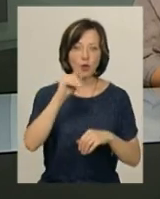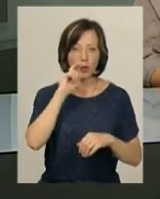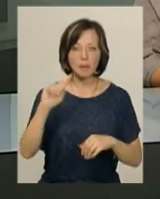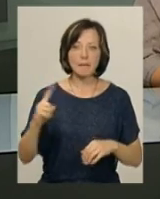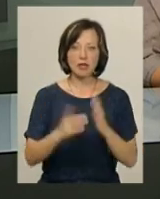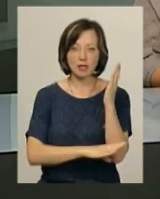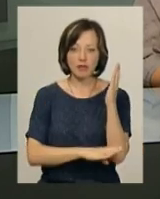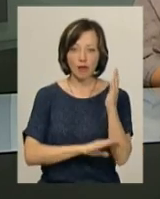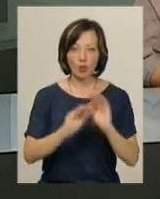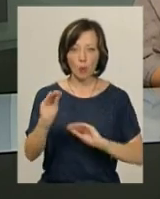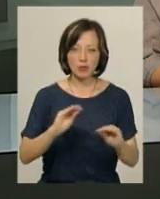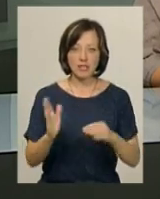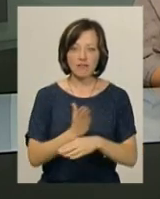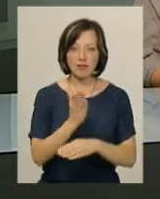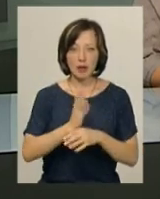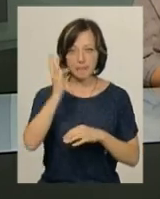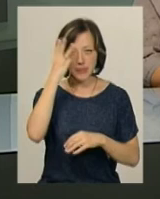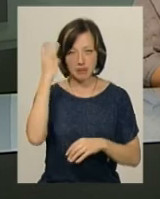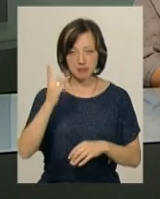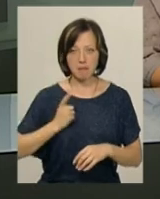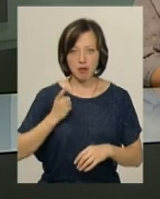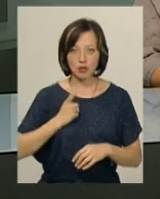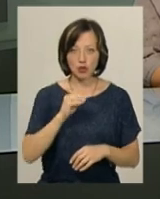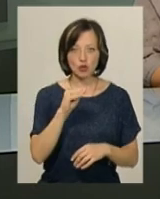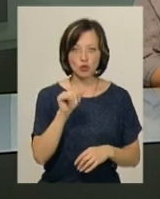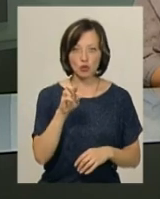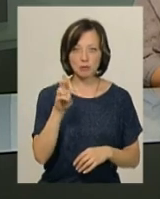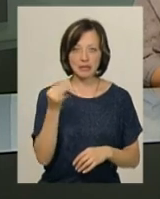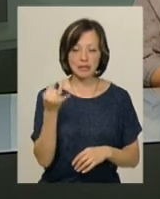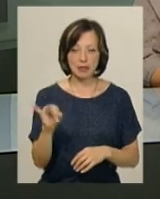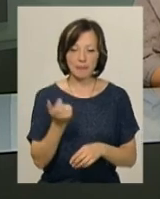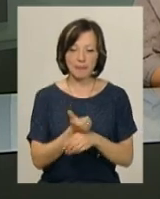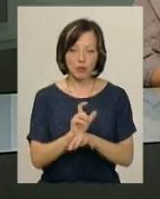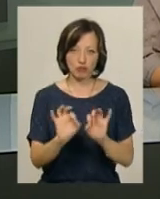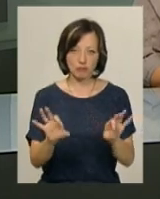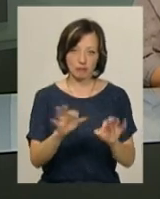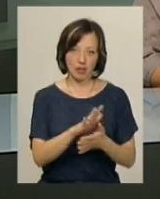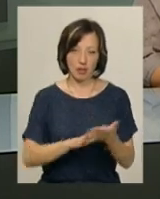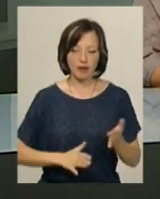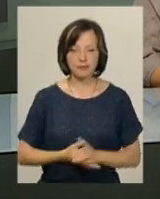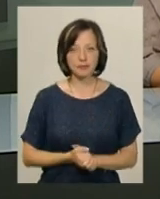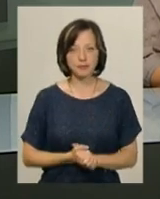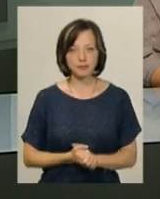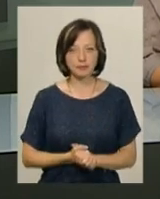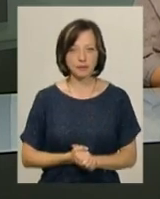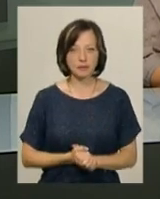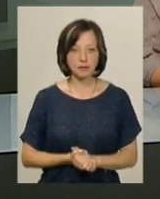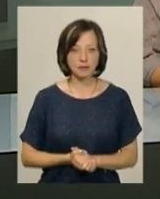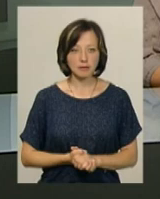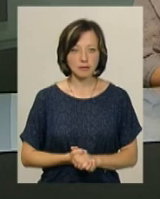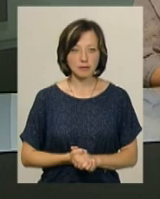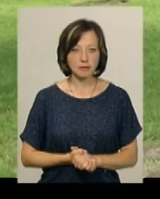а першу дерев'яну композицію виготови хмельницький митець Володимир Журбіцький. Більше про галявину байок розкаже Тетяна Ворожцова.